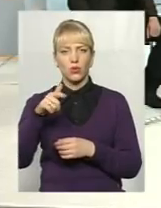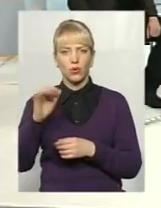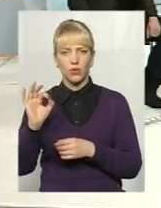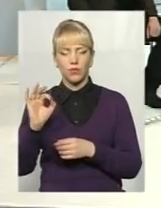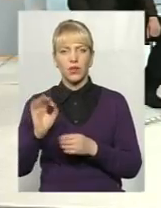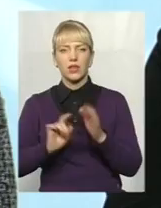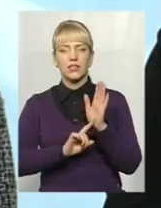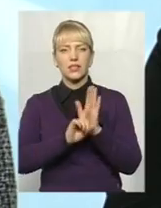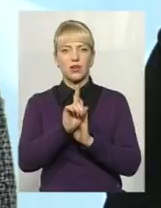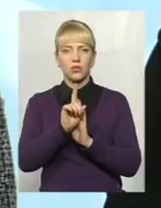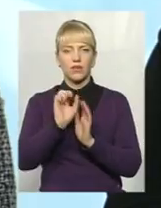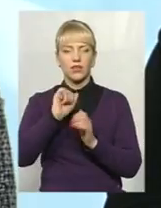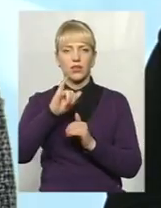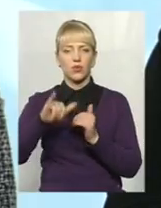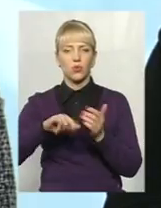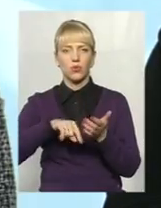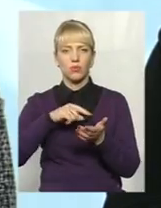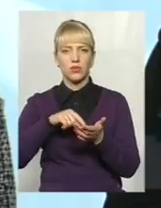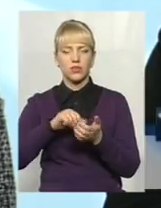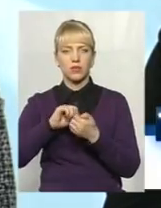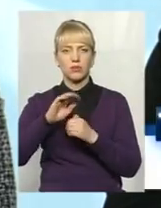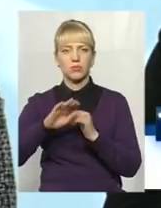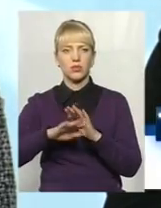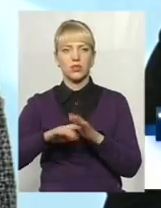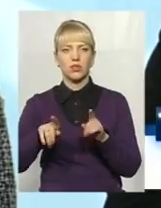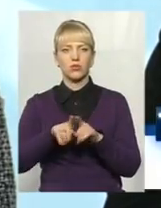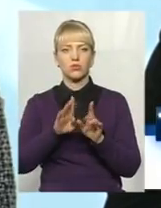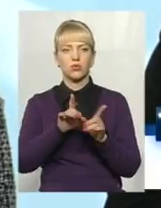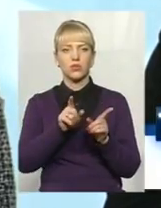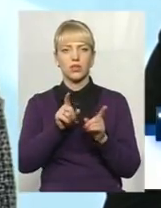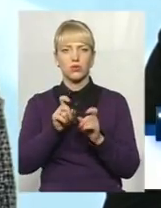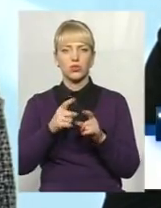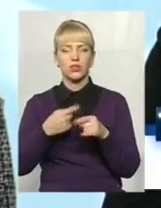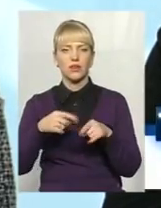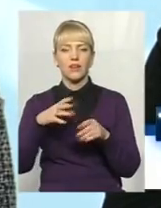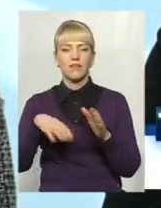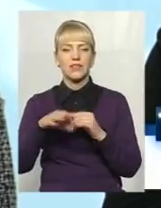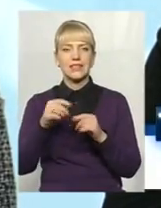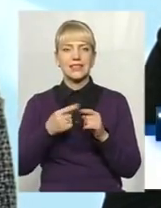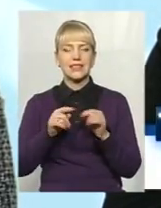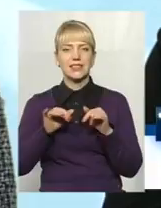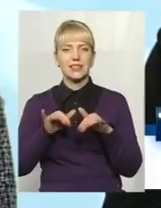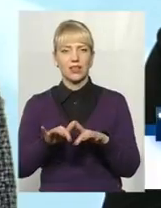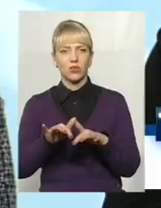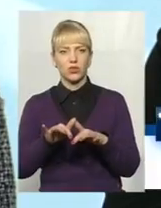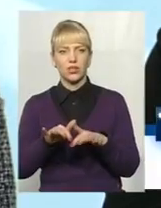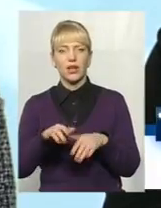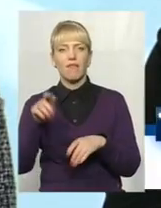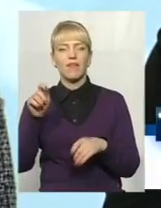стартувати в Кам'янці-Подільському. Плюс до цього будуть залучені всі ті заходи фестивалю,